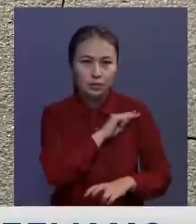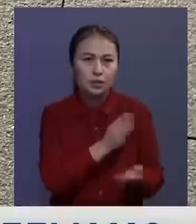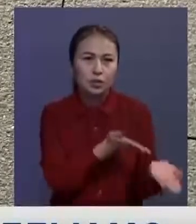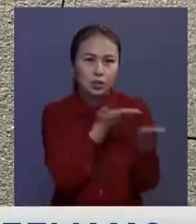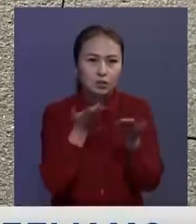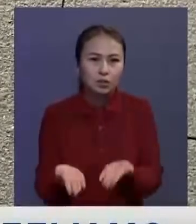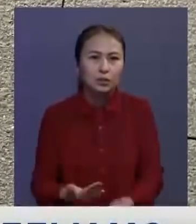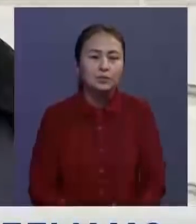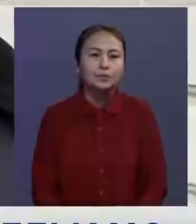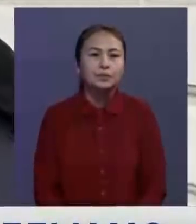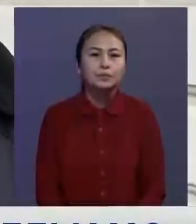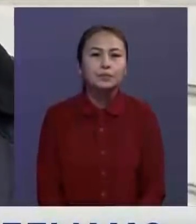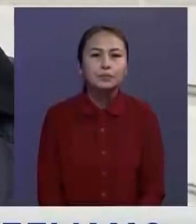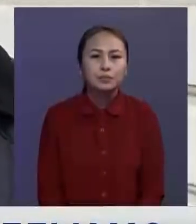бұтыр.